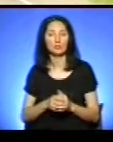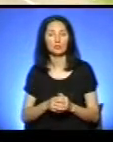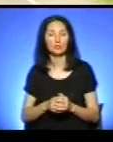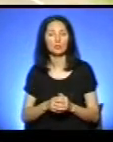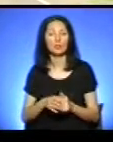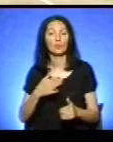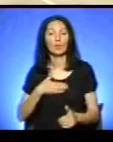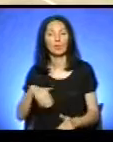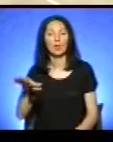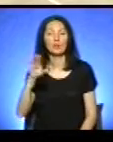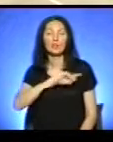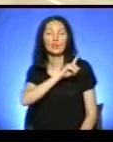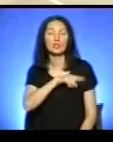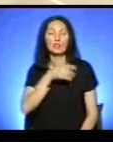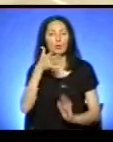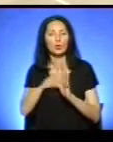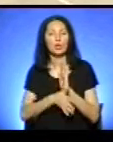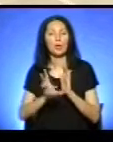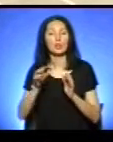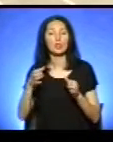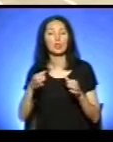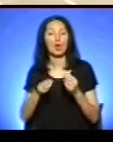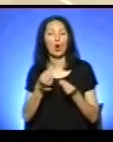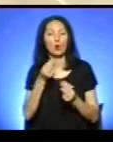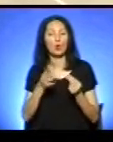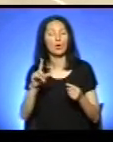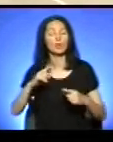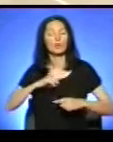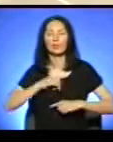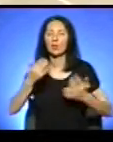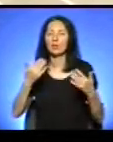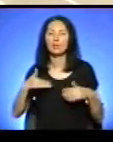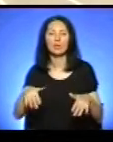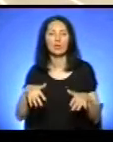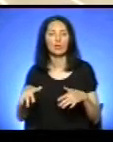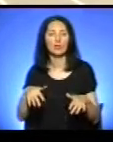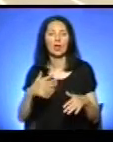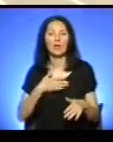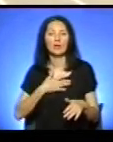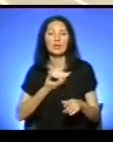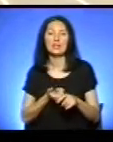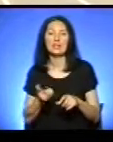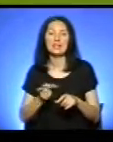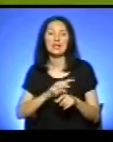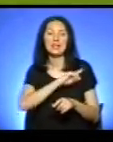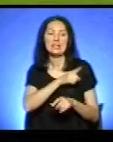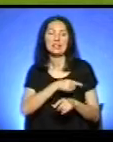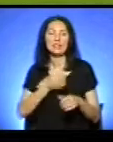Ми всі сили потратили на групу, а на фінал вже ледь-ледь. В нас ще й найсильніша група попалась.